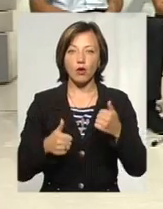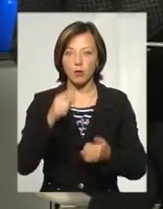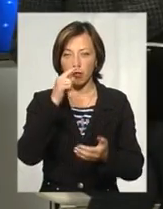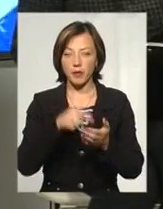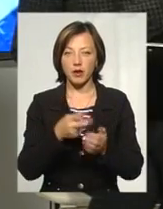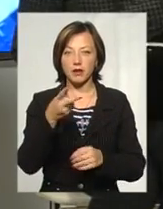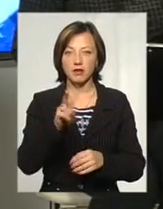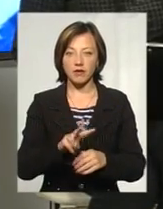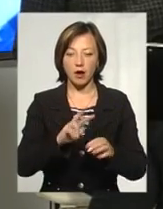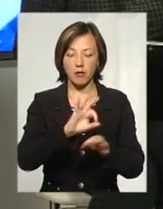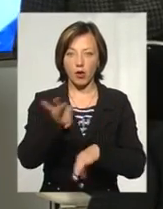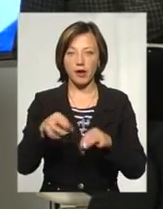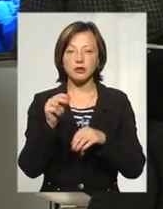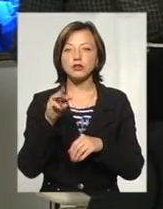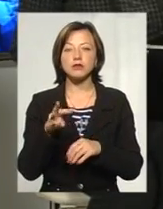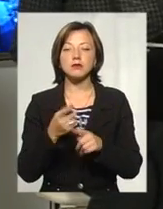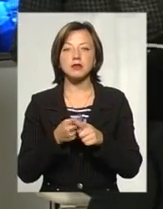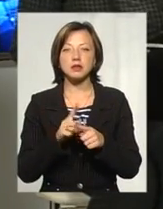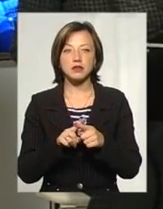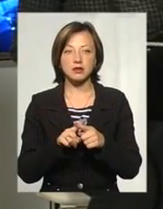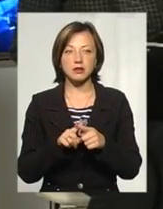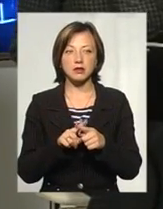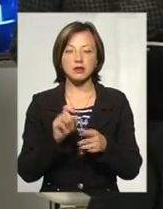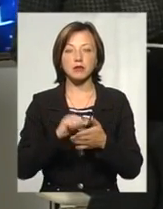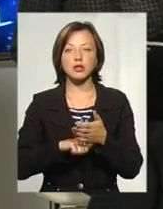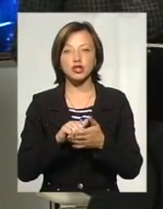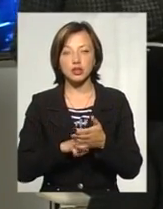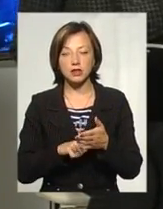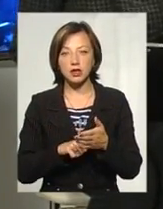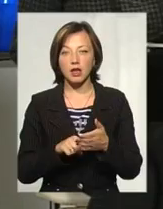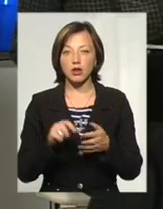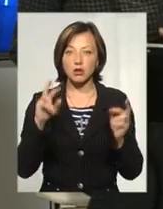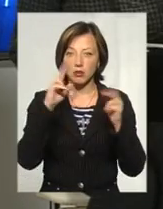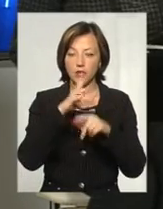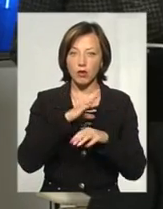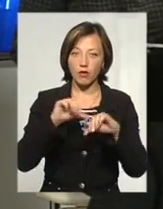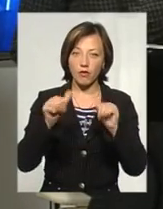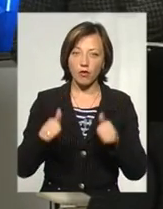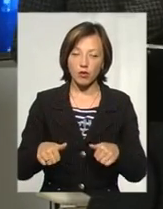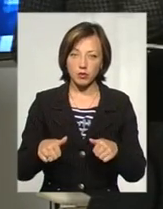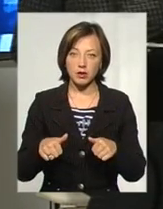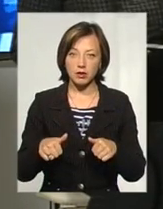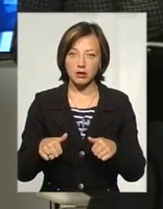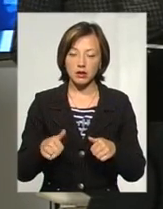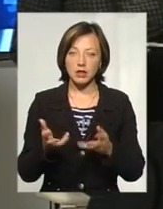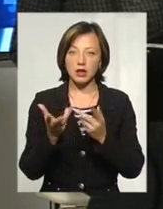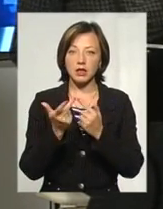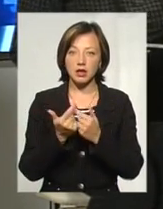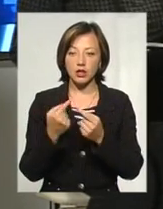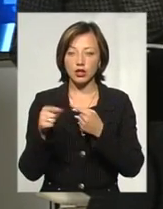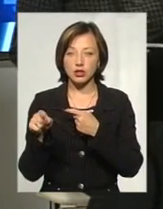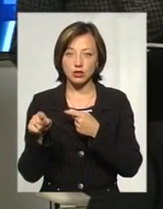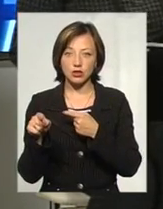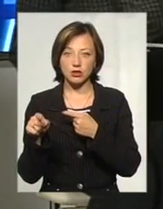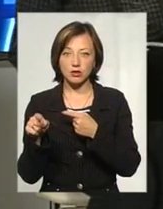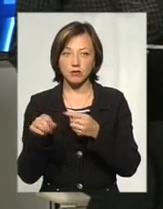дві ініціативи. Чим це зобумовлено? Тим, що неправильно була оформлена кількість інших